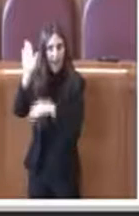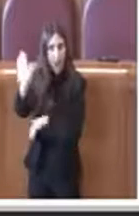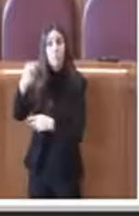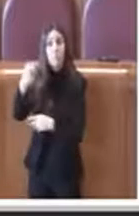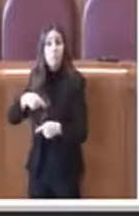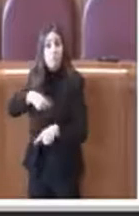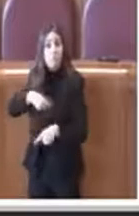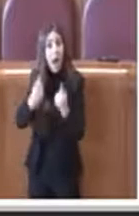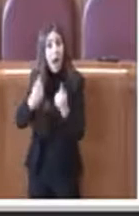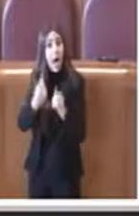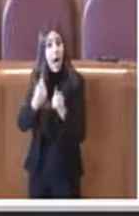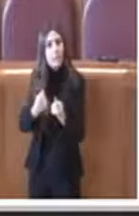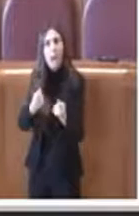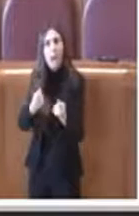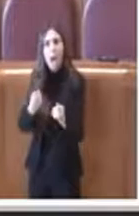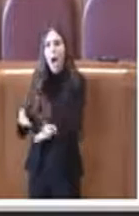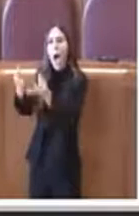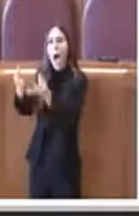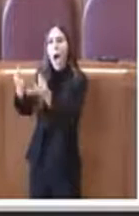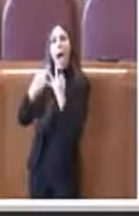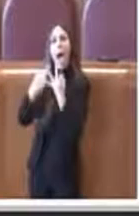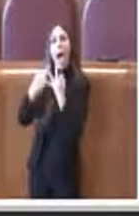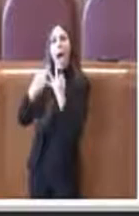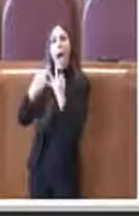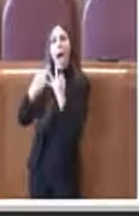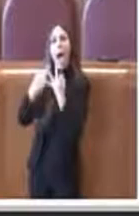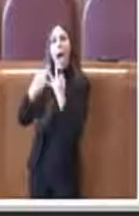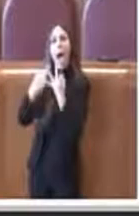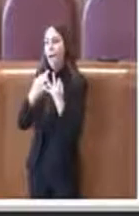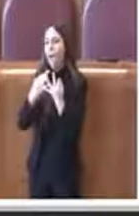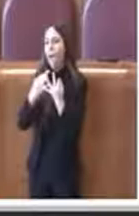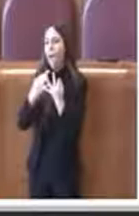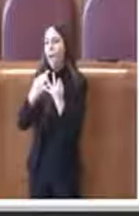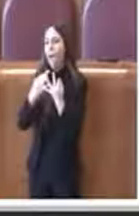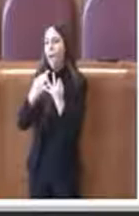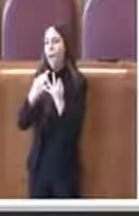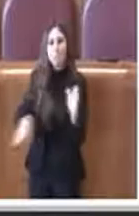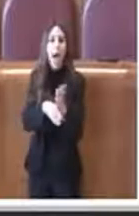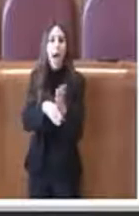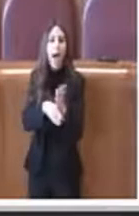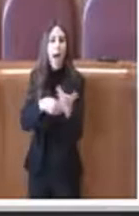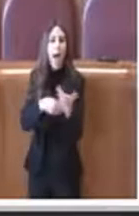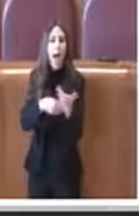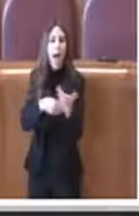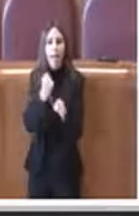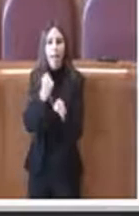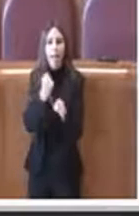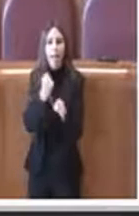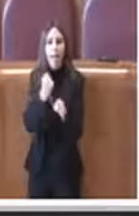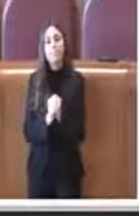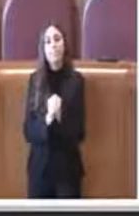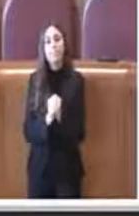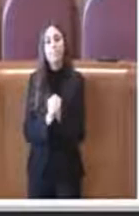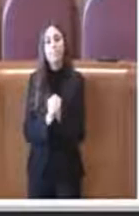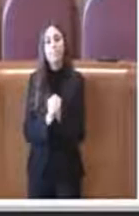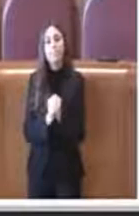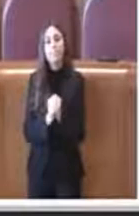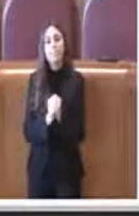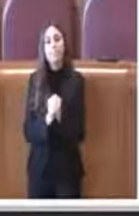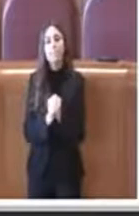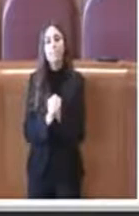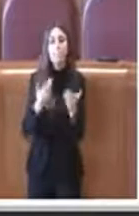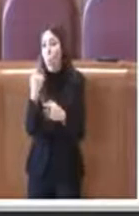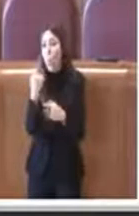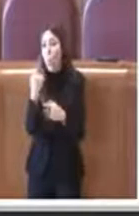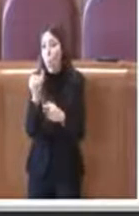aspettando nel momento in cui arriva ovviamente partono tutte quante le azioni conseguenti un'ultima cosa che mi viene